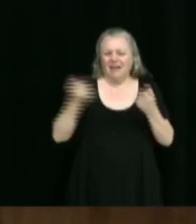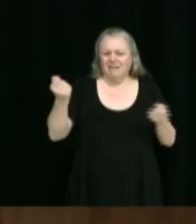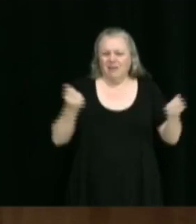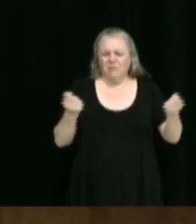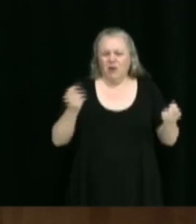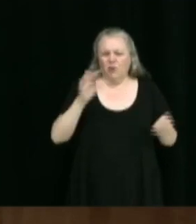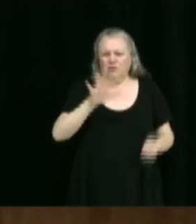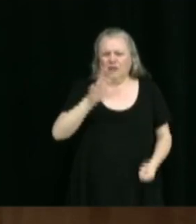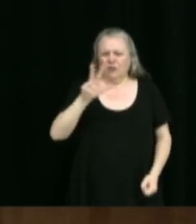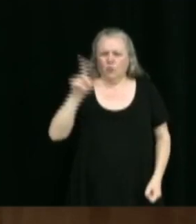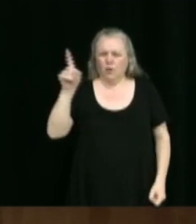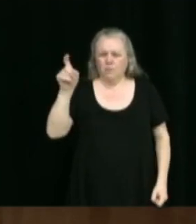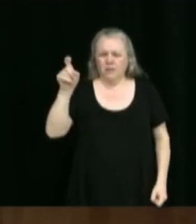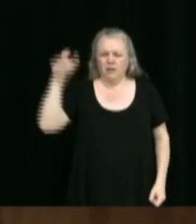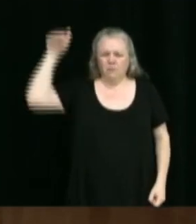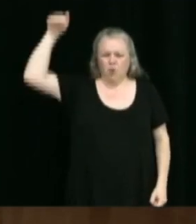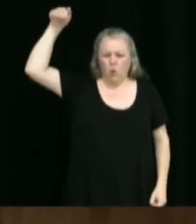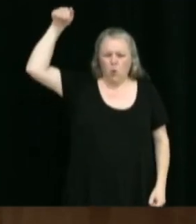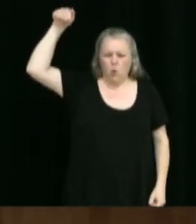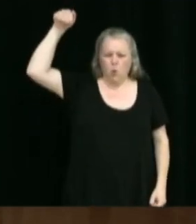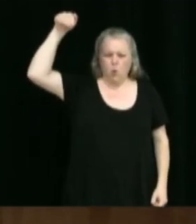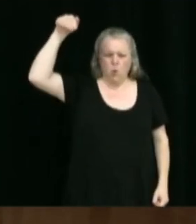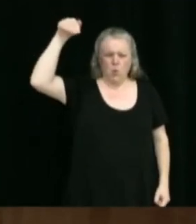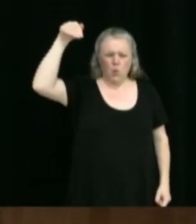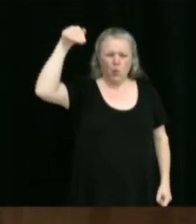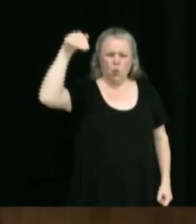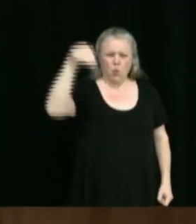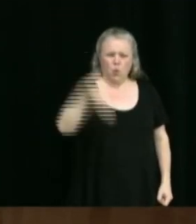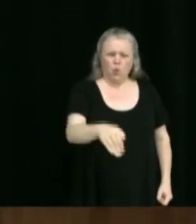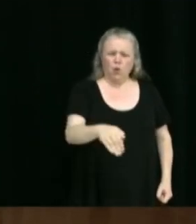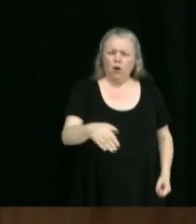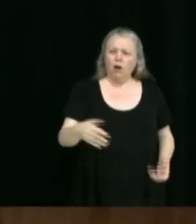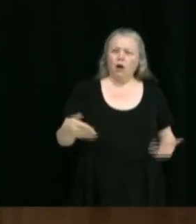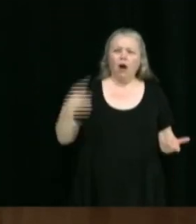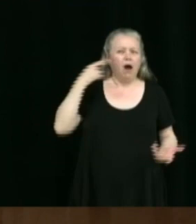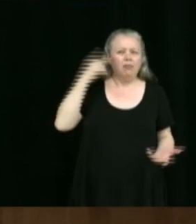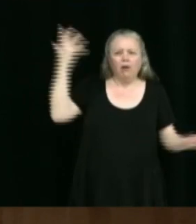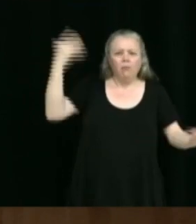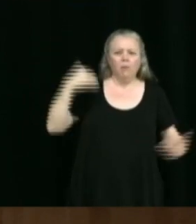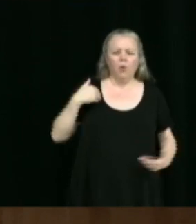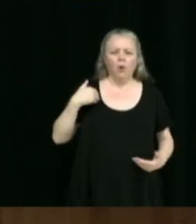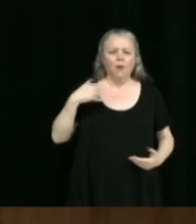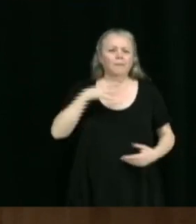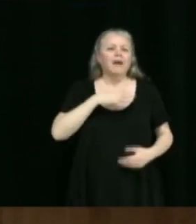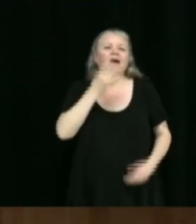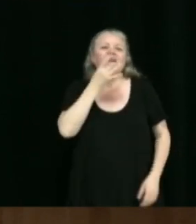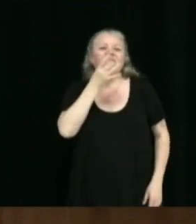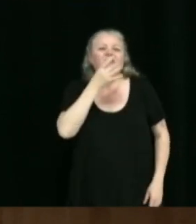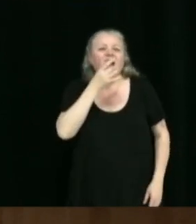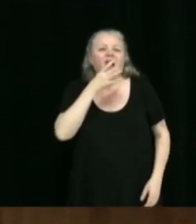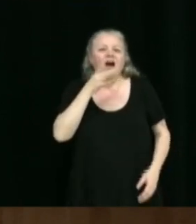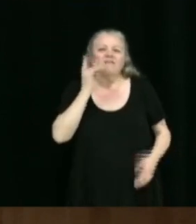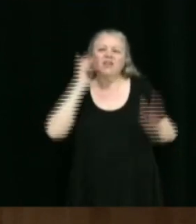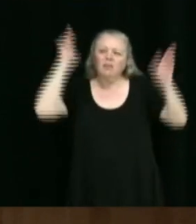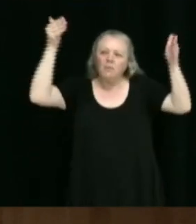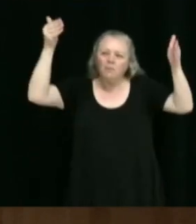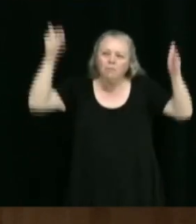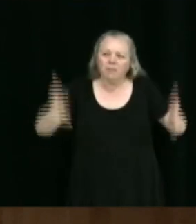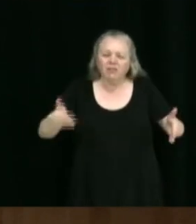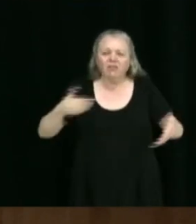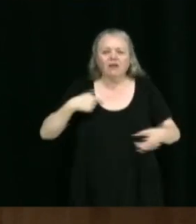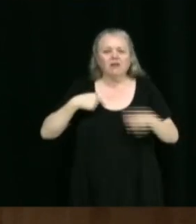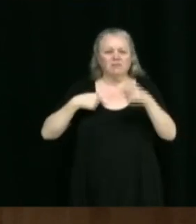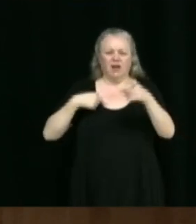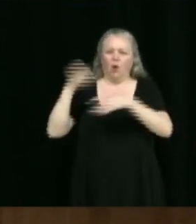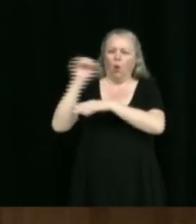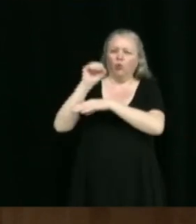qu'un véhicule de type modifié tout petit, civique, je l'entends les fenêtres fermées l'hiver. Donc, ça réveille moi, ça réveille mon nouveau-né.